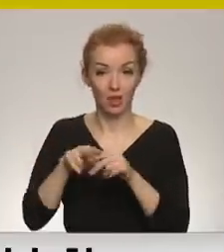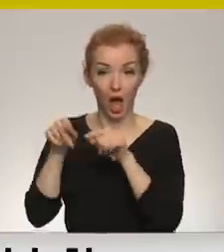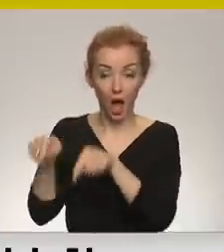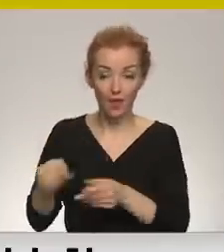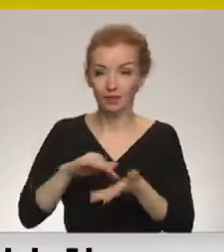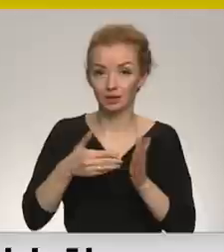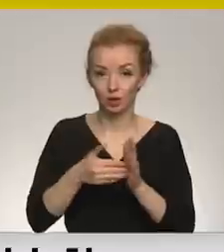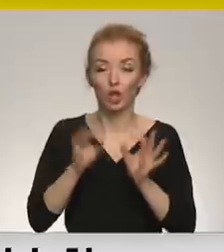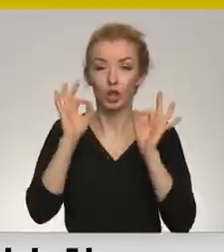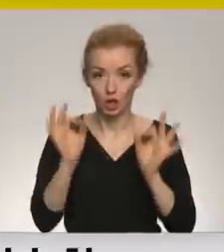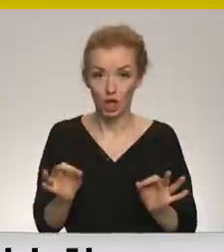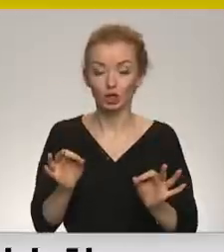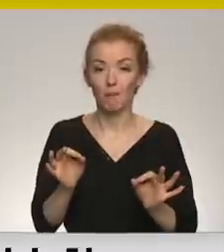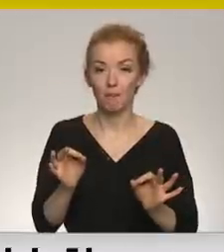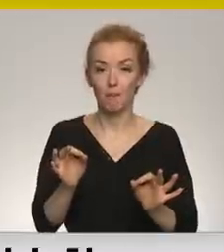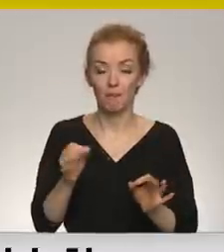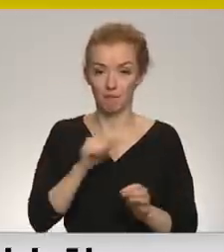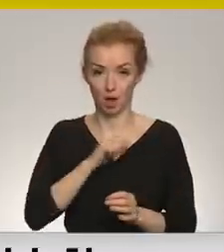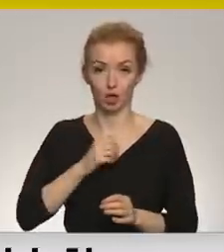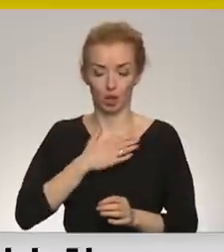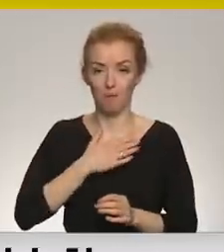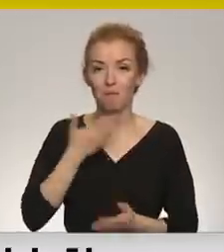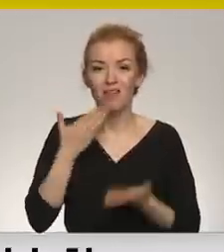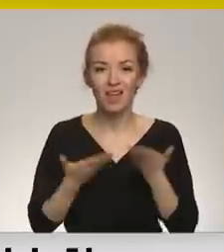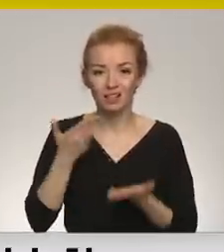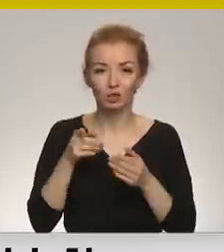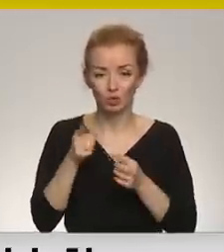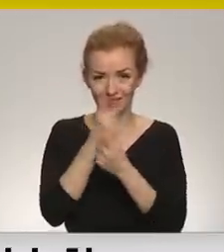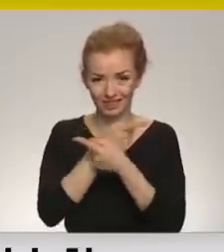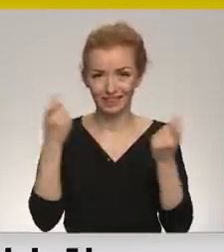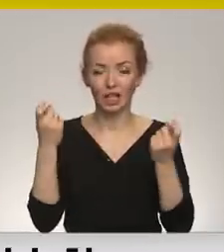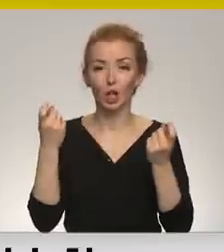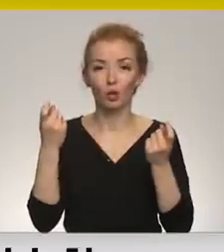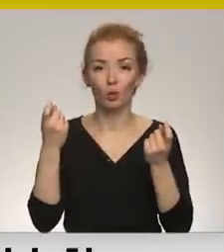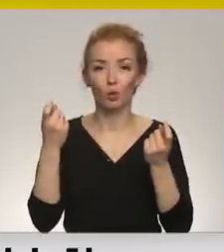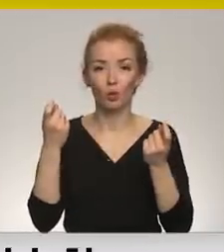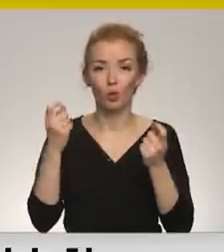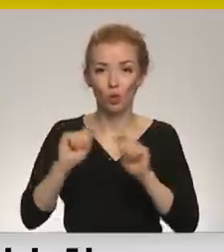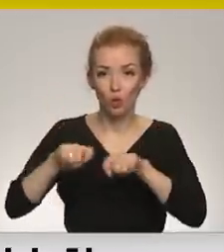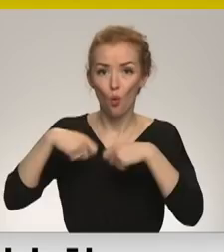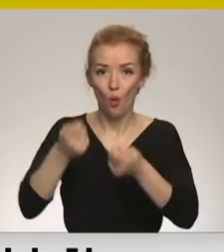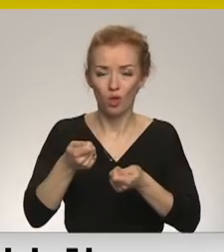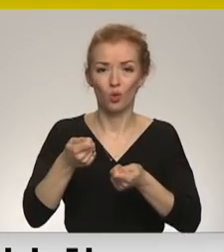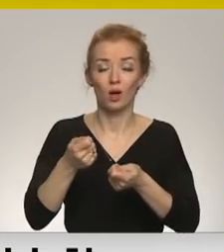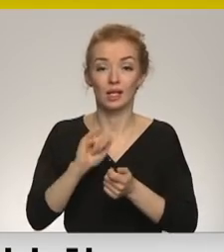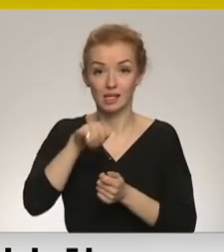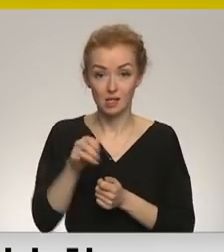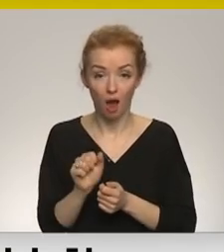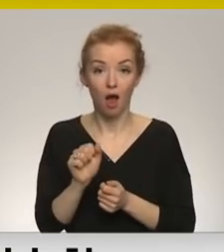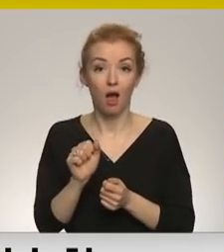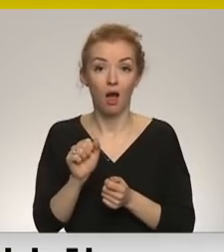situācijā piešām personīgā līmenī mēģināt šīs te ziņas nodot. Un, teiksim, ja,